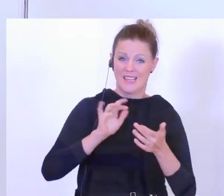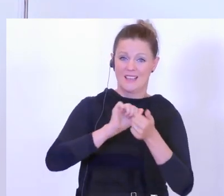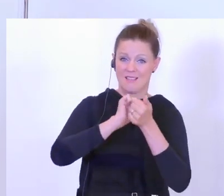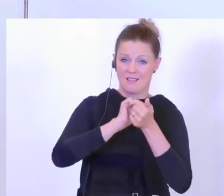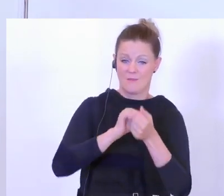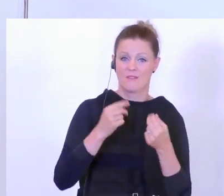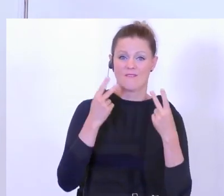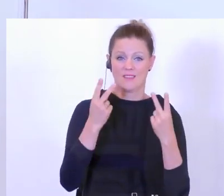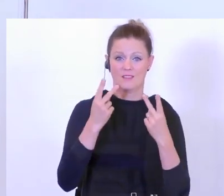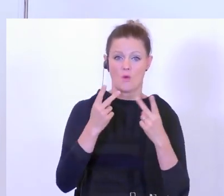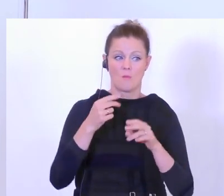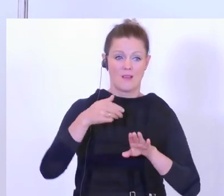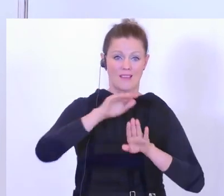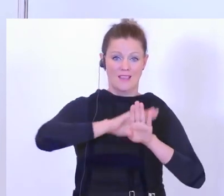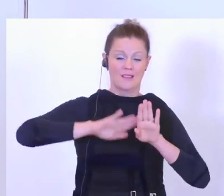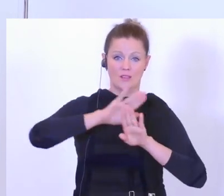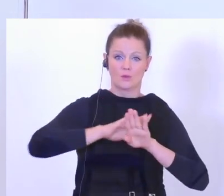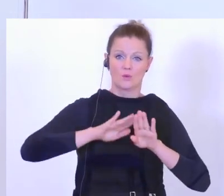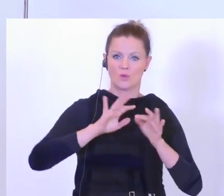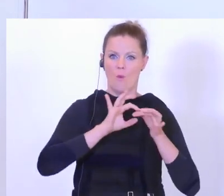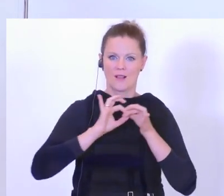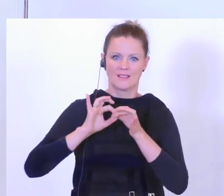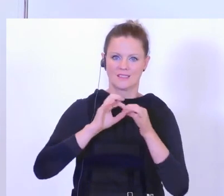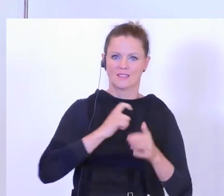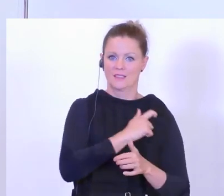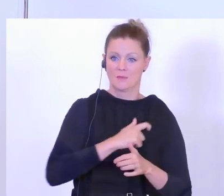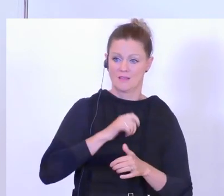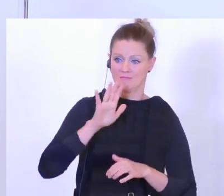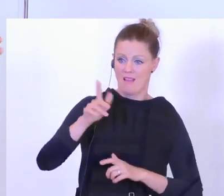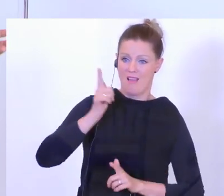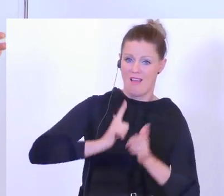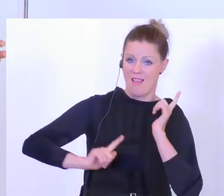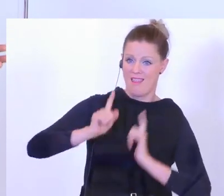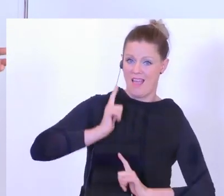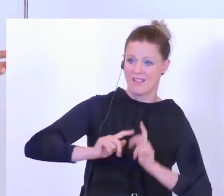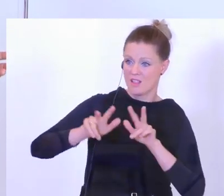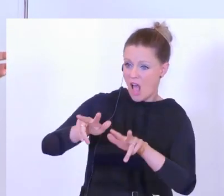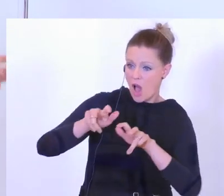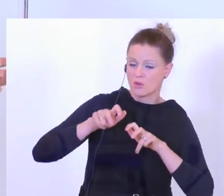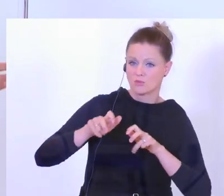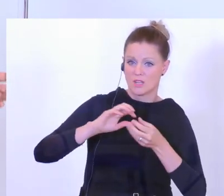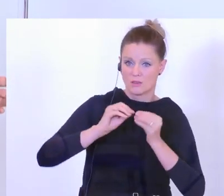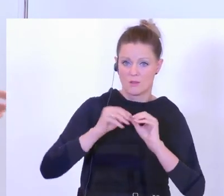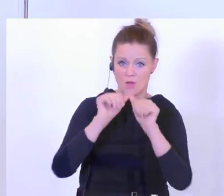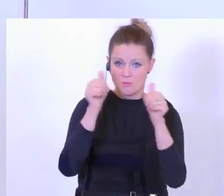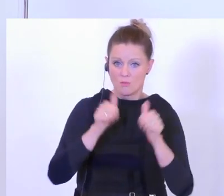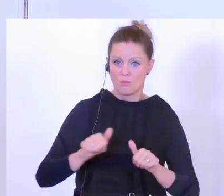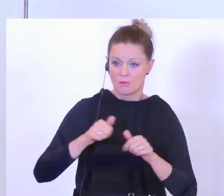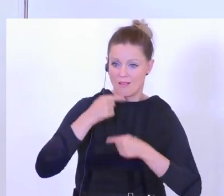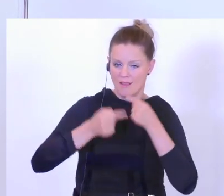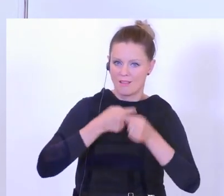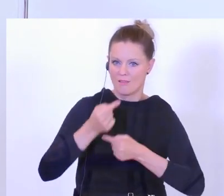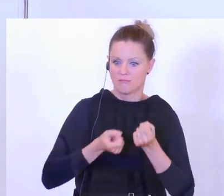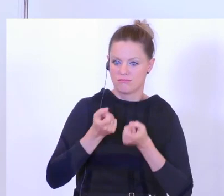erhöhten Ausmaß dahinter steckt, die sich ja das Leid der Menschen bedient, es ausnutzt, Geschäftsmodelle entwickelt, aber sie schleppen eben nicht nur